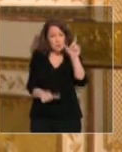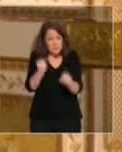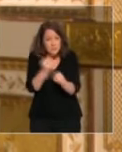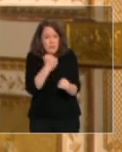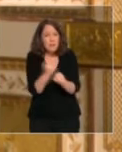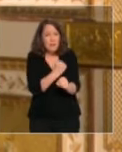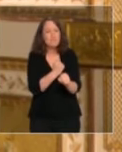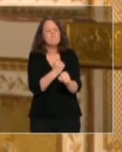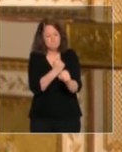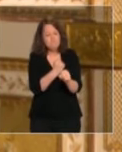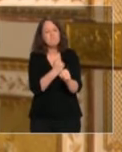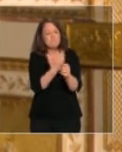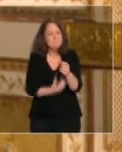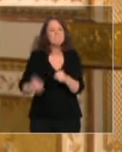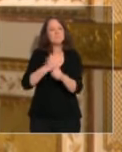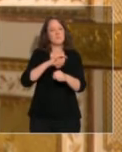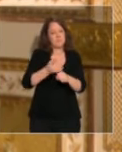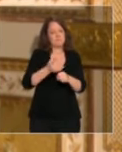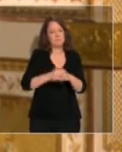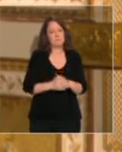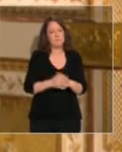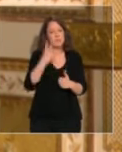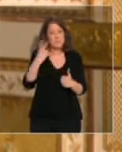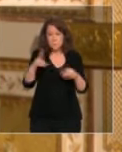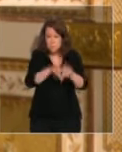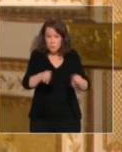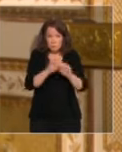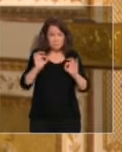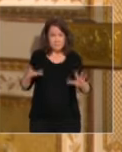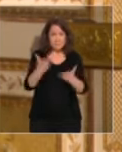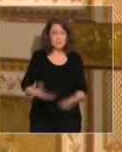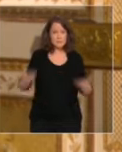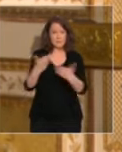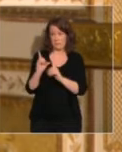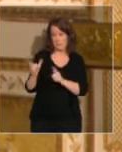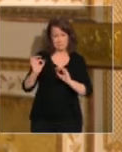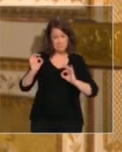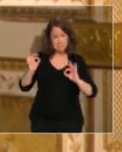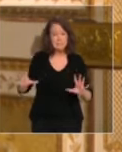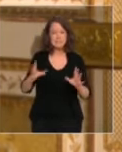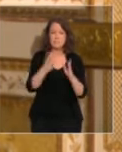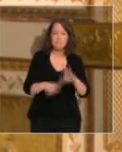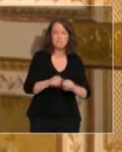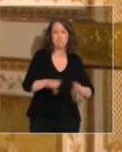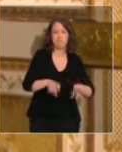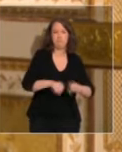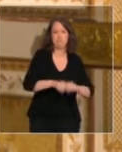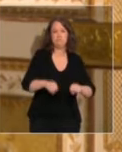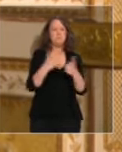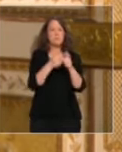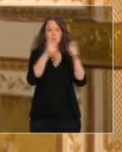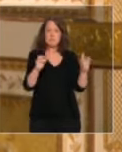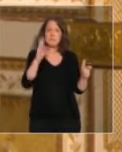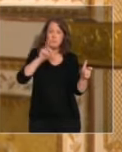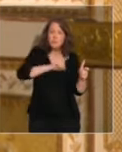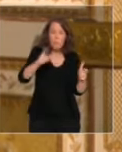présents. Et une production, comme en temps de guerre, s'est mise en place. Nous avons réouvert des lignes pour produire, nous